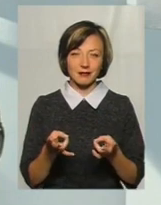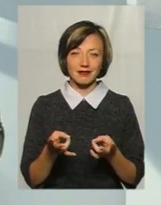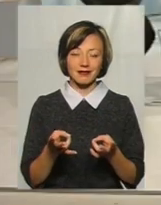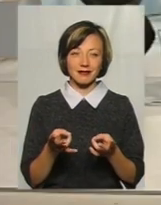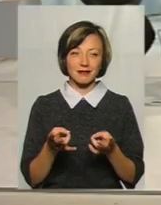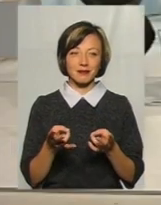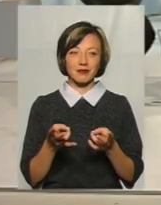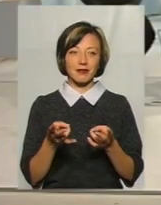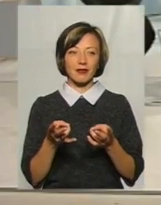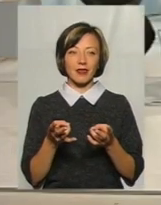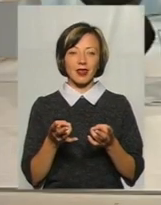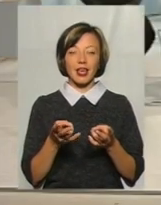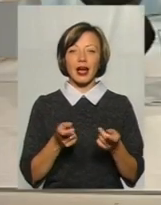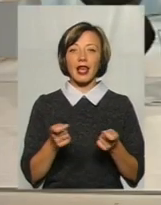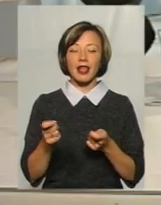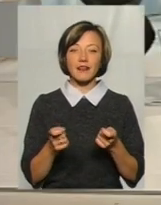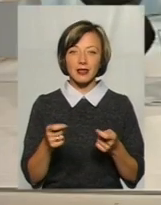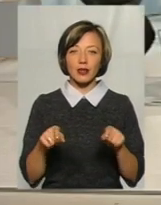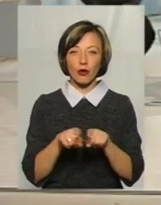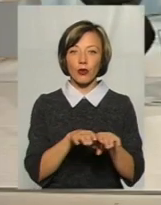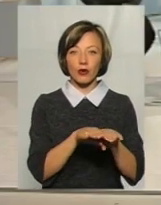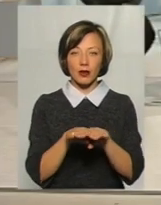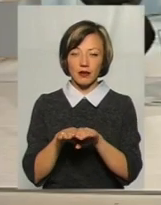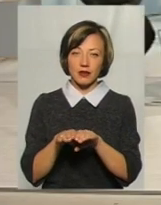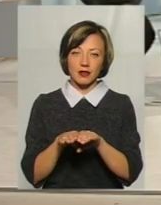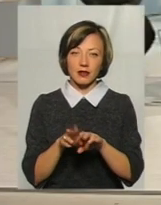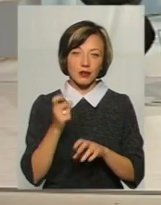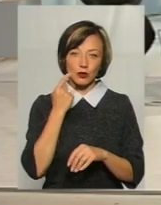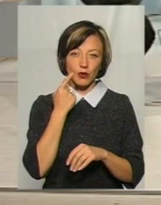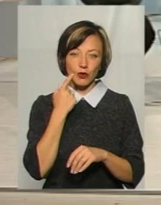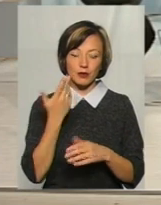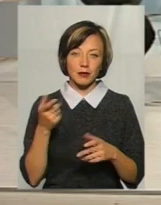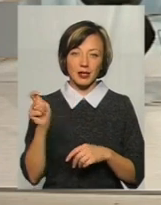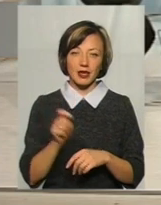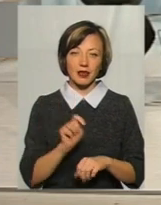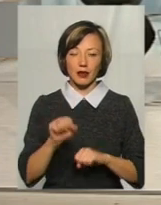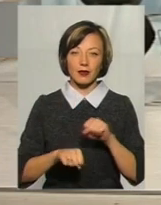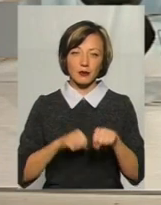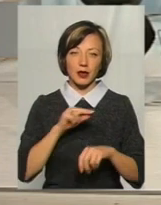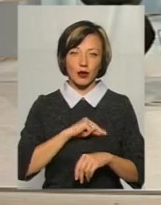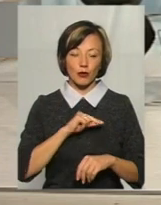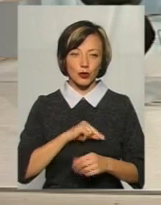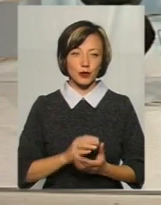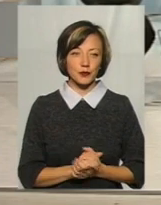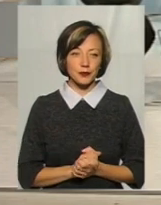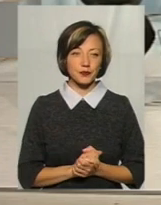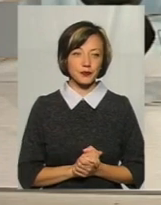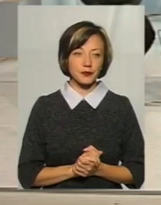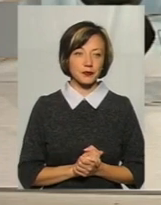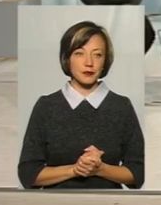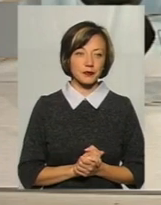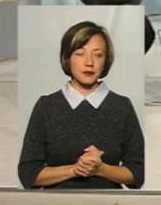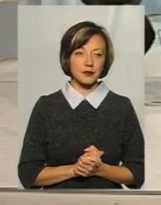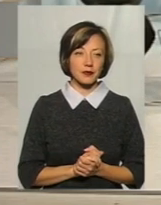що навіть керівник такого рівня, муро, не соромиться, приїхати на велосипеді, а не на автомобілі. Ну, в